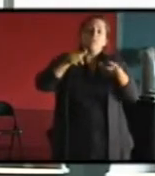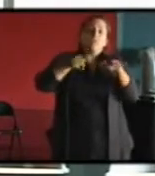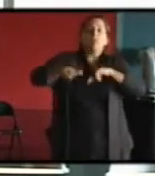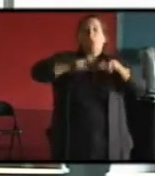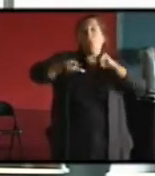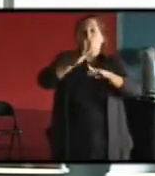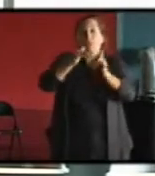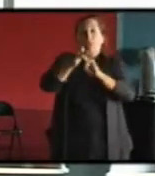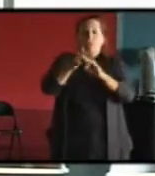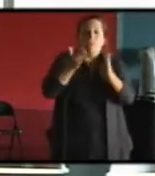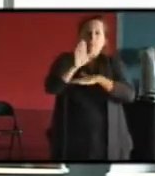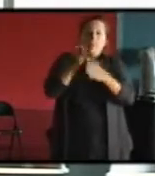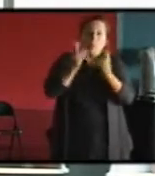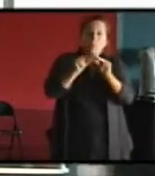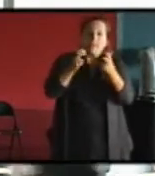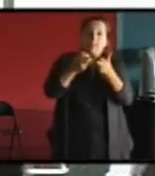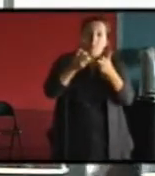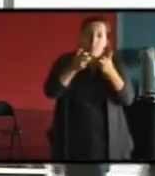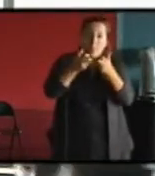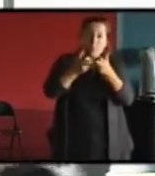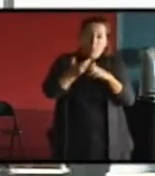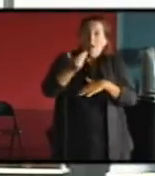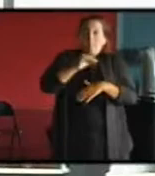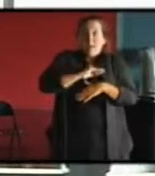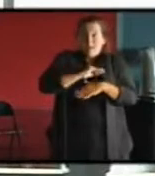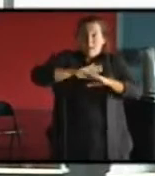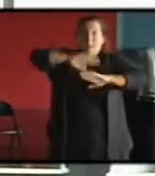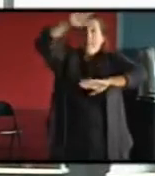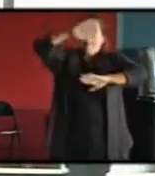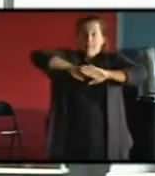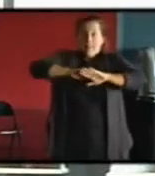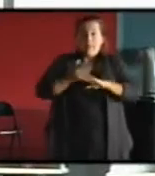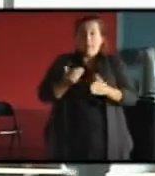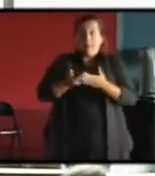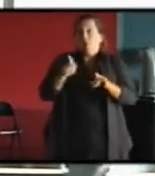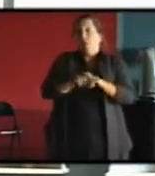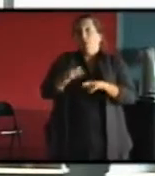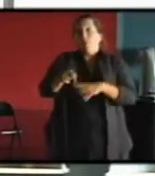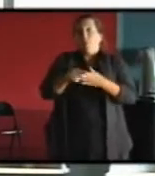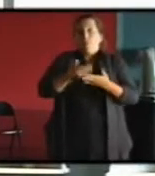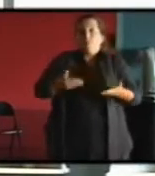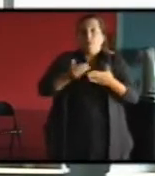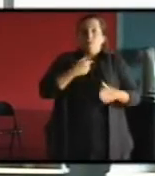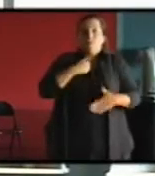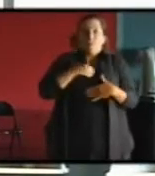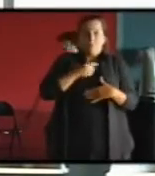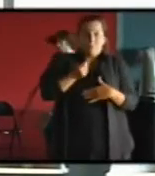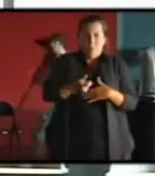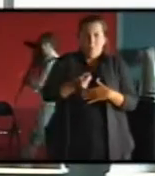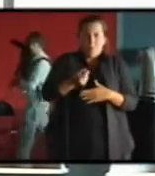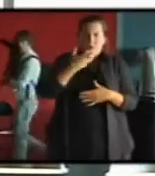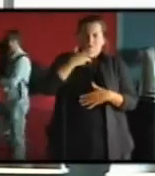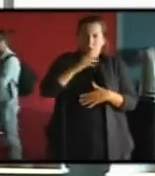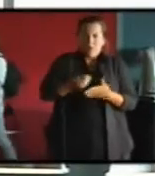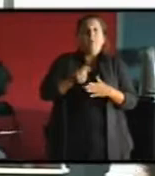Je vais vous donner quelques exemples pour des questions aussi de ne pas se retrouver dans des situations de précarité énergétique. pour mémoire, à